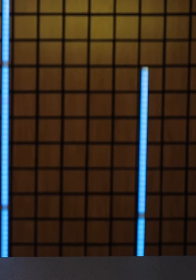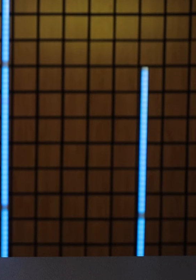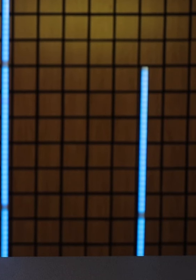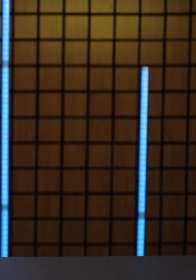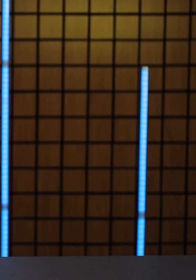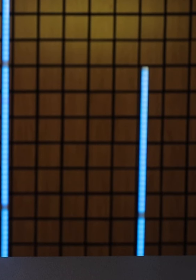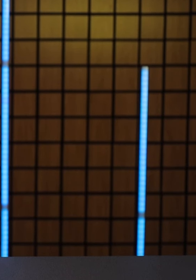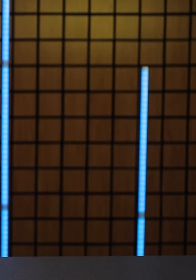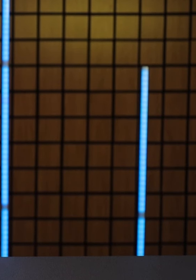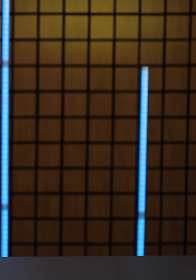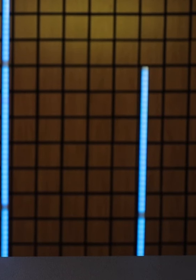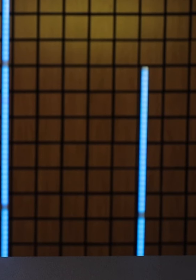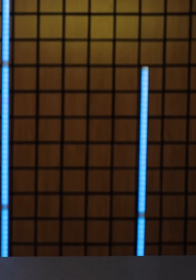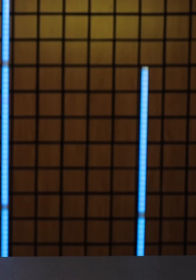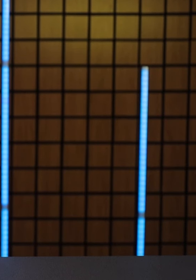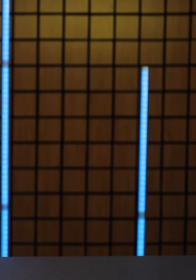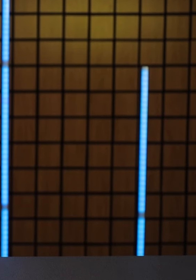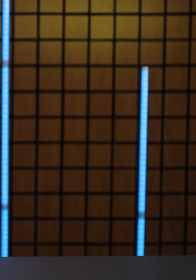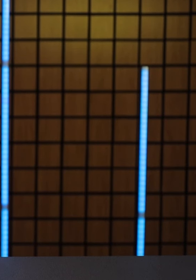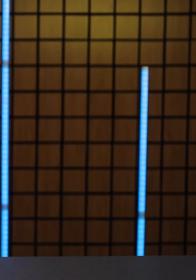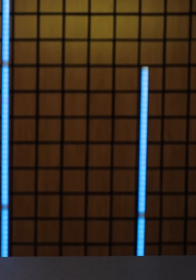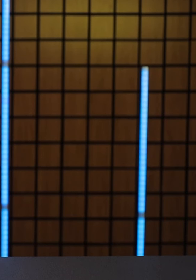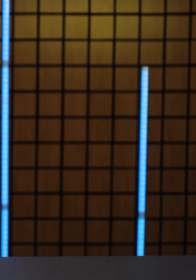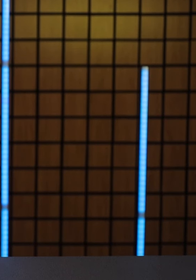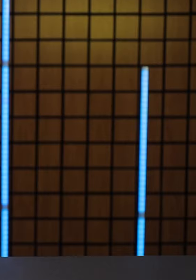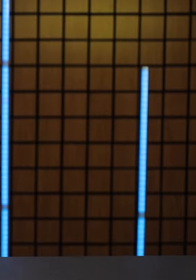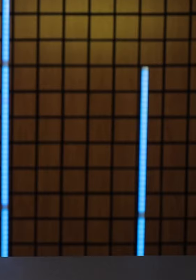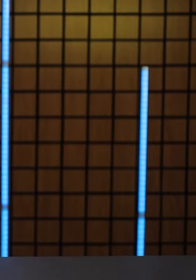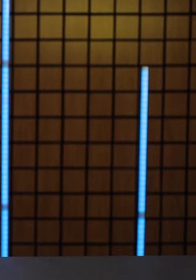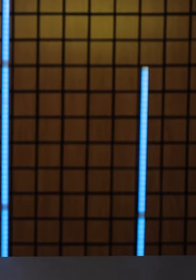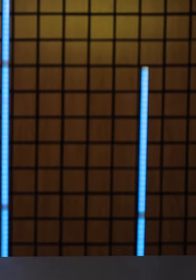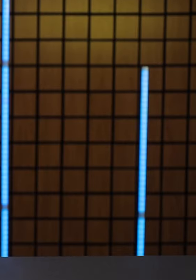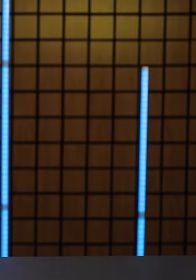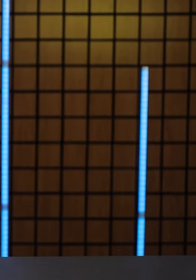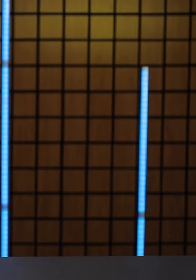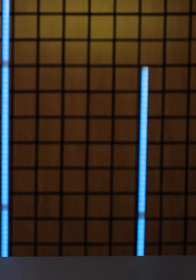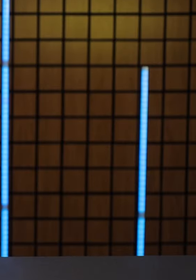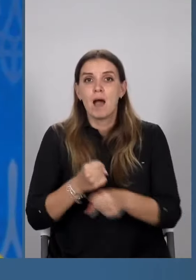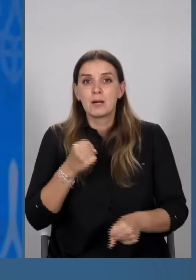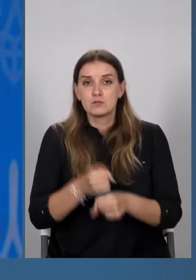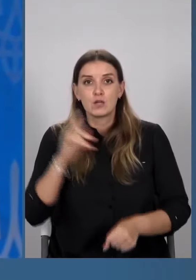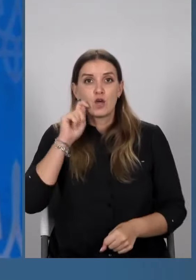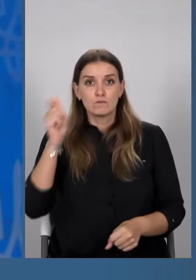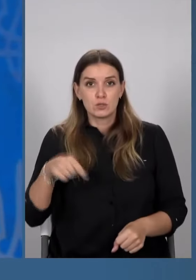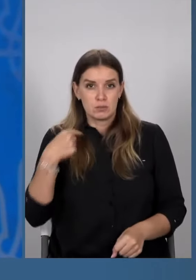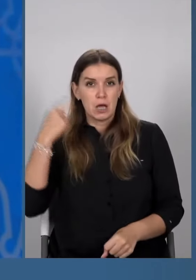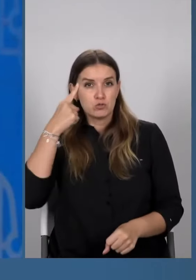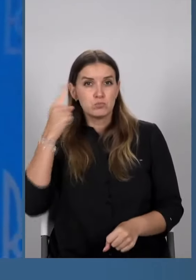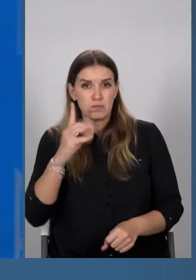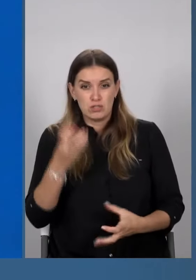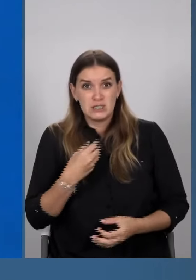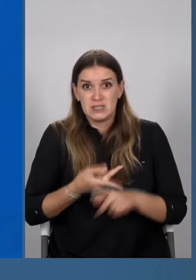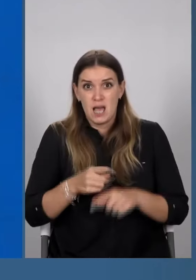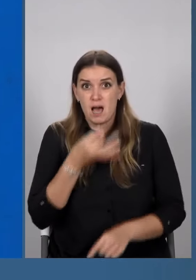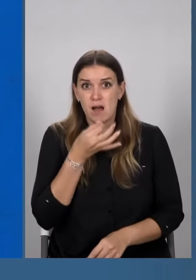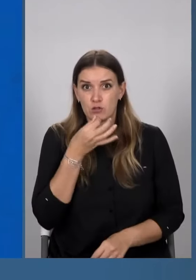Володимир Зеленський на прес-конференції. Президент також зазначив, що вагався, чи варто повідомляти цю інформацію. Думав, що рано про це